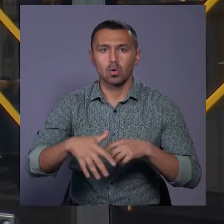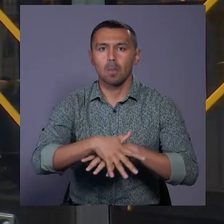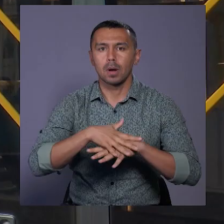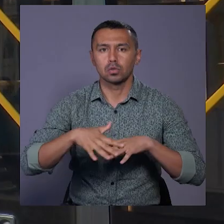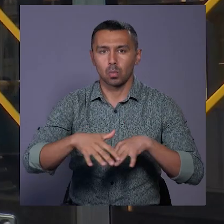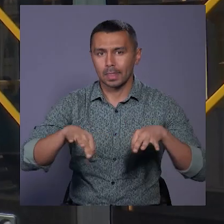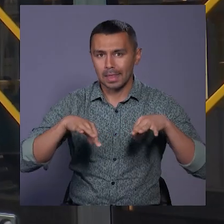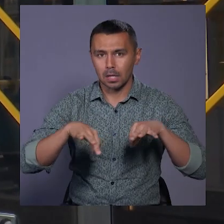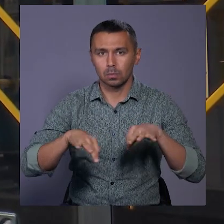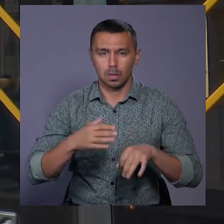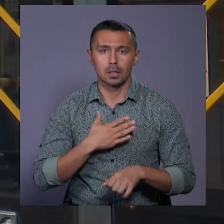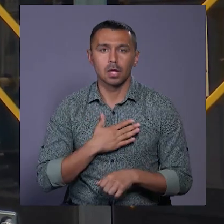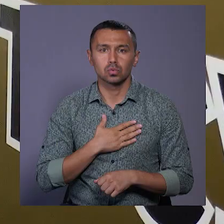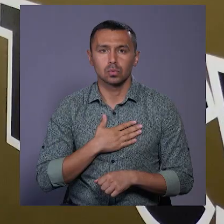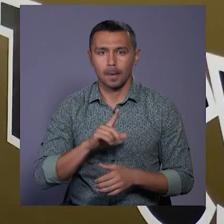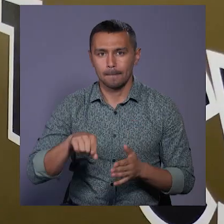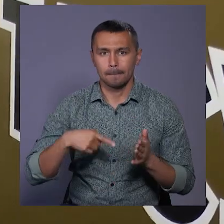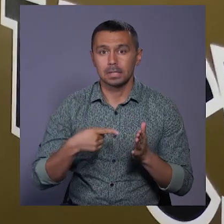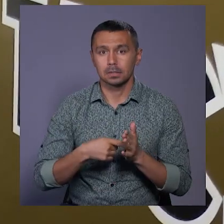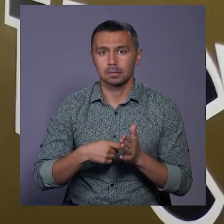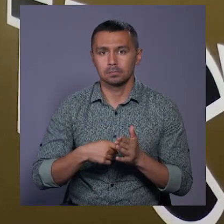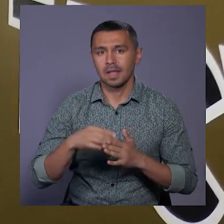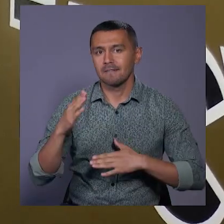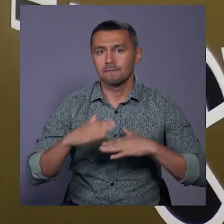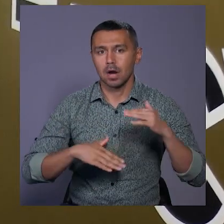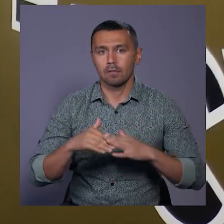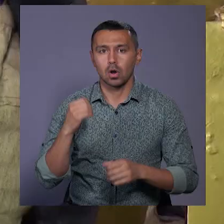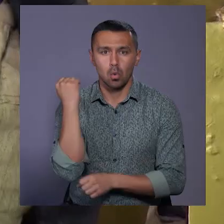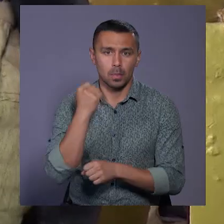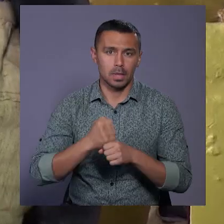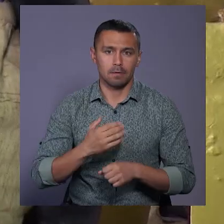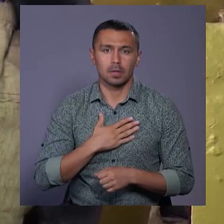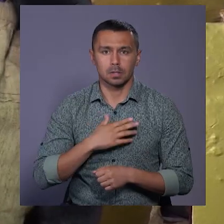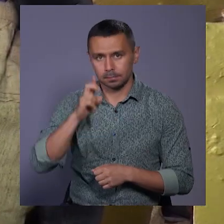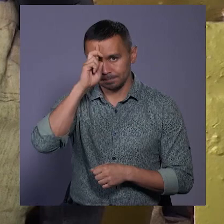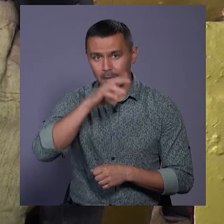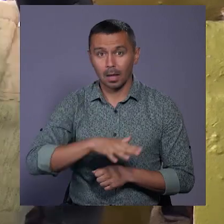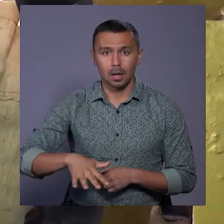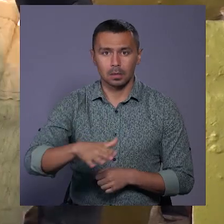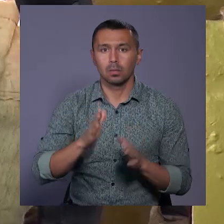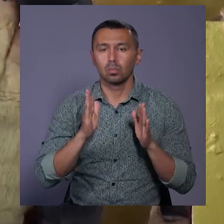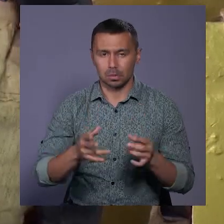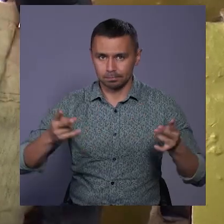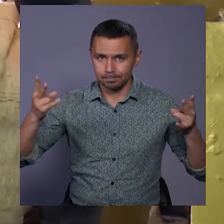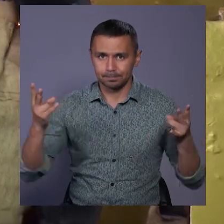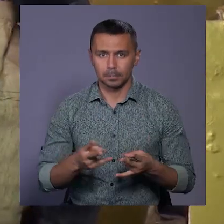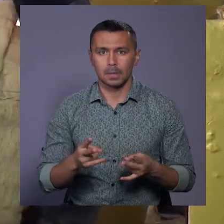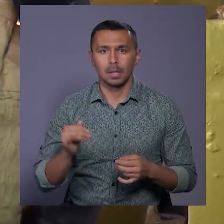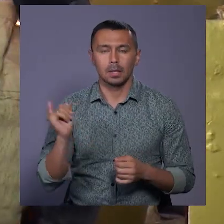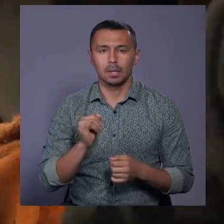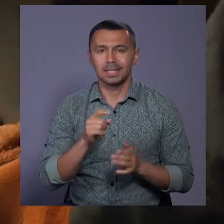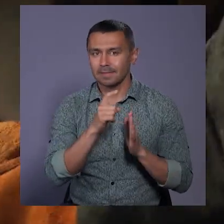транспорті нашого міста, фахових робітників. Наша країна буде потребувати і